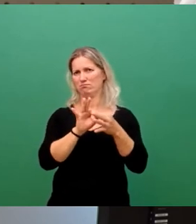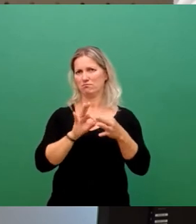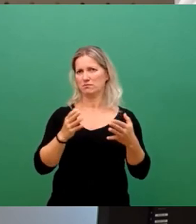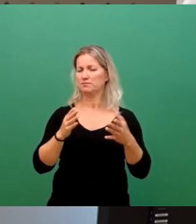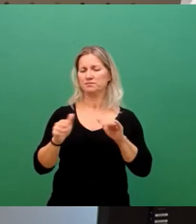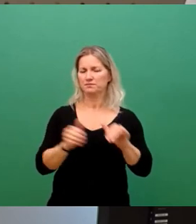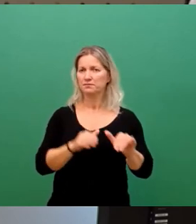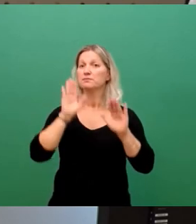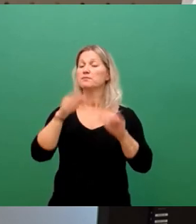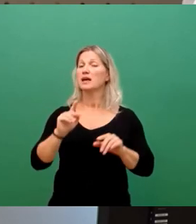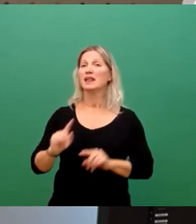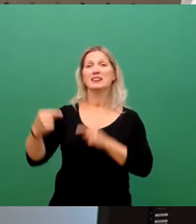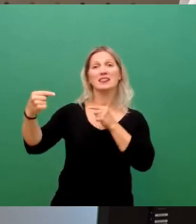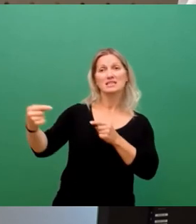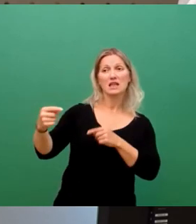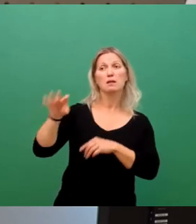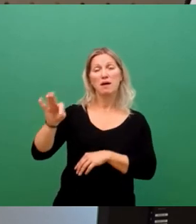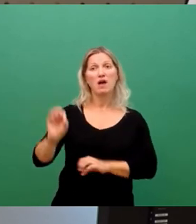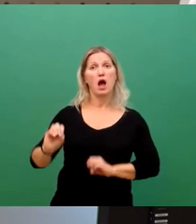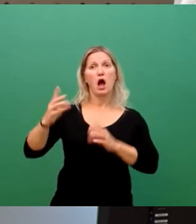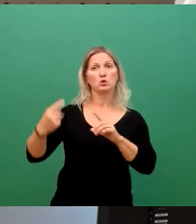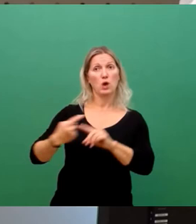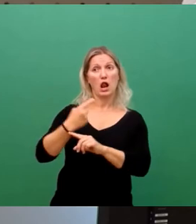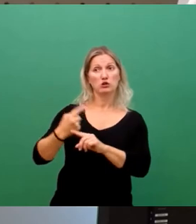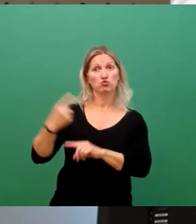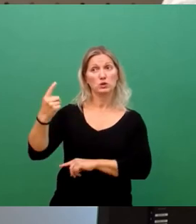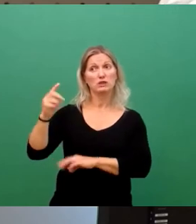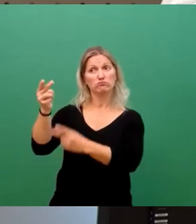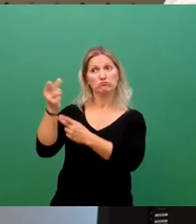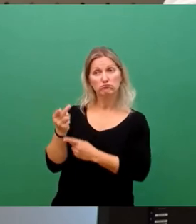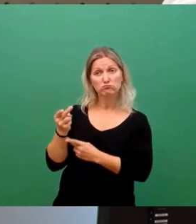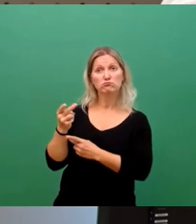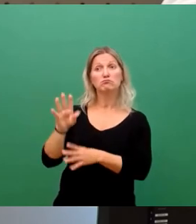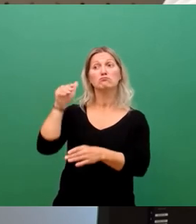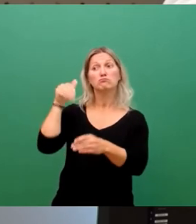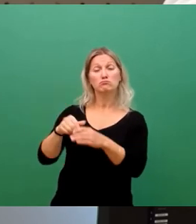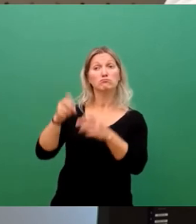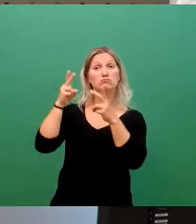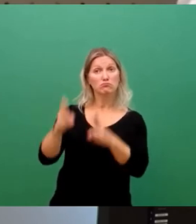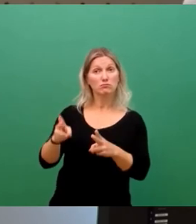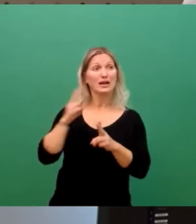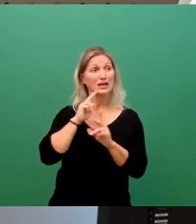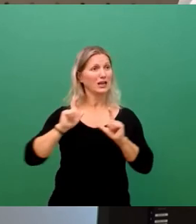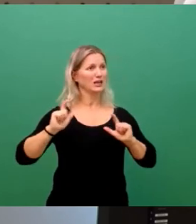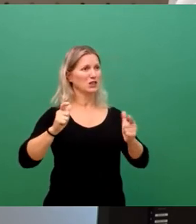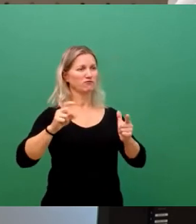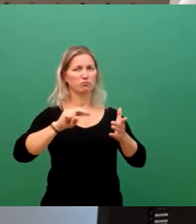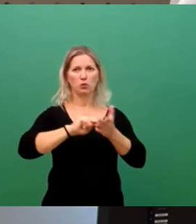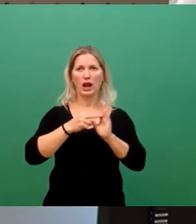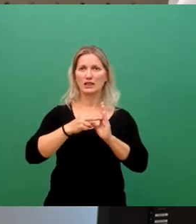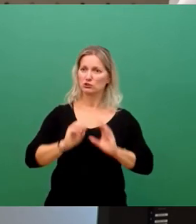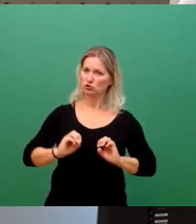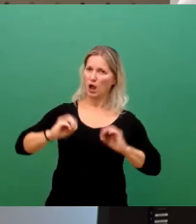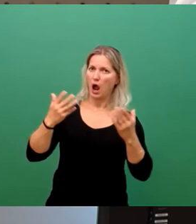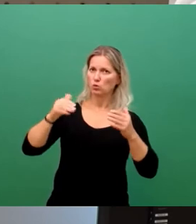mal gut, dass die Dissidenten hier mal eine aktuelle Stunde auch vorgelegt haben, die wirklich auch einen aktuellen gesellschaftspolitischen Inhalt auch hat. Das